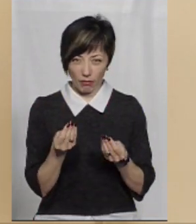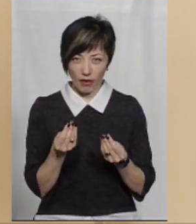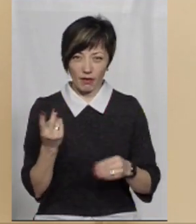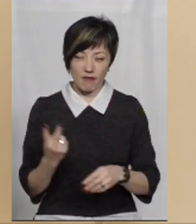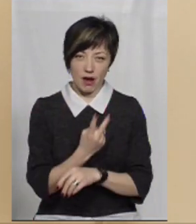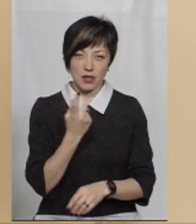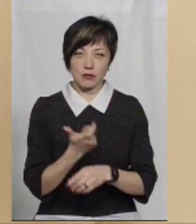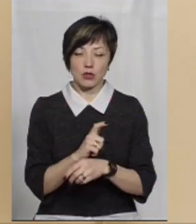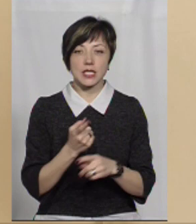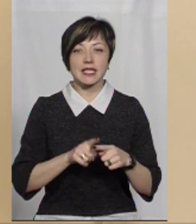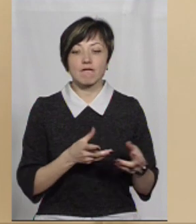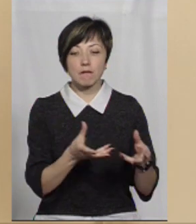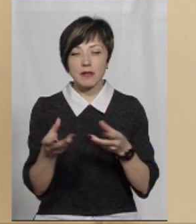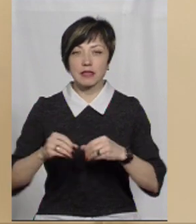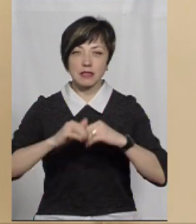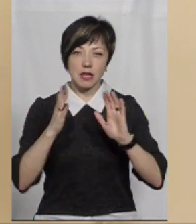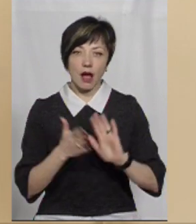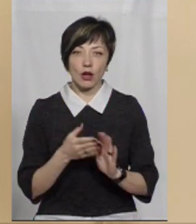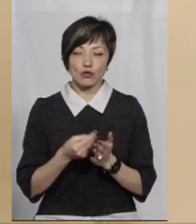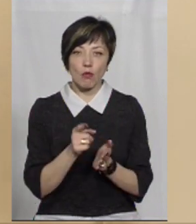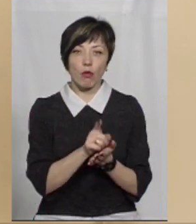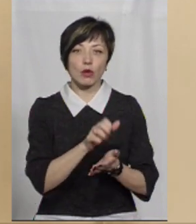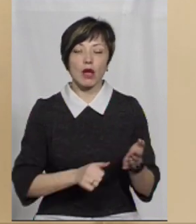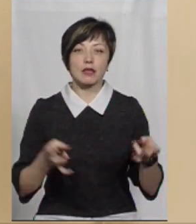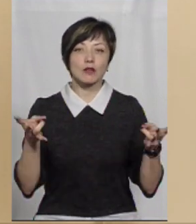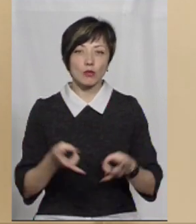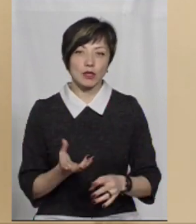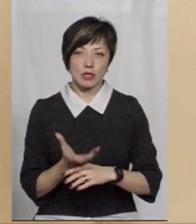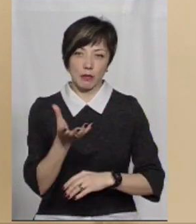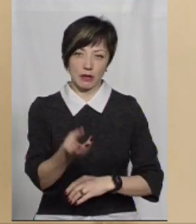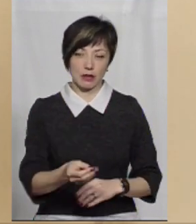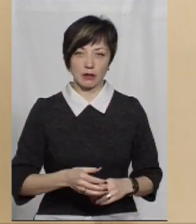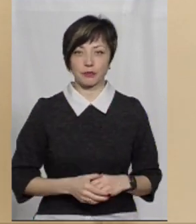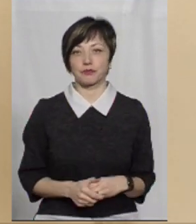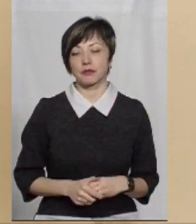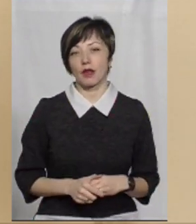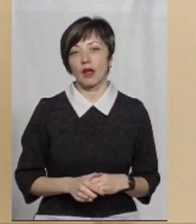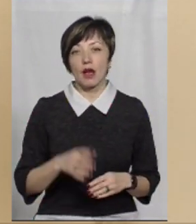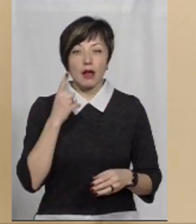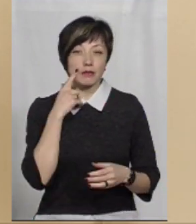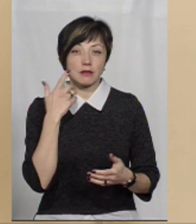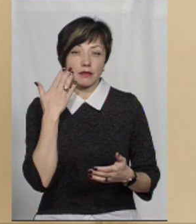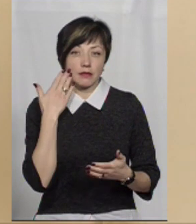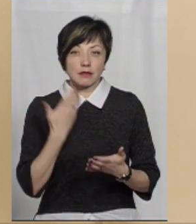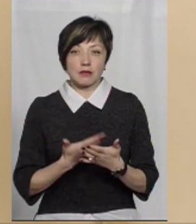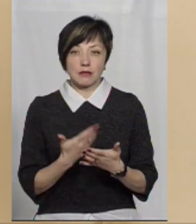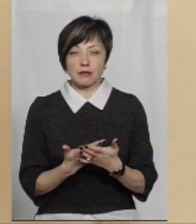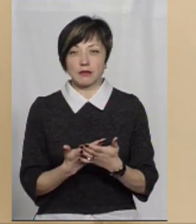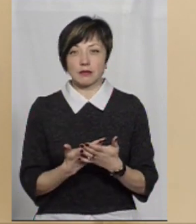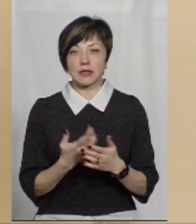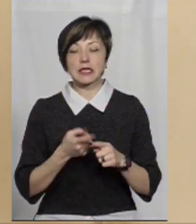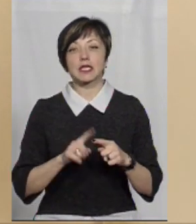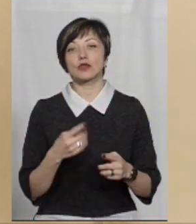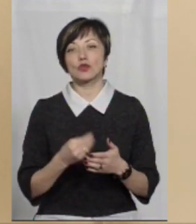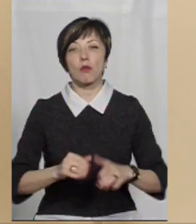Відповідно, це вплине на загальну суму податків, які необхідно буде сплатити. Орієнтовно, скажімо так, ця